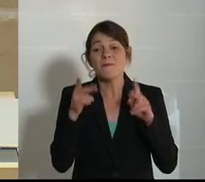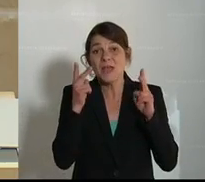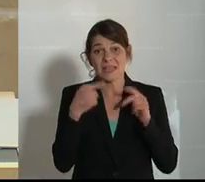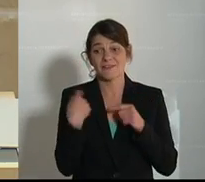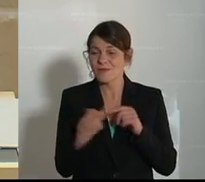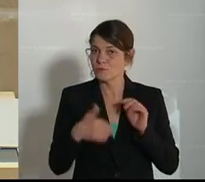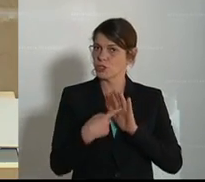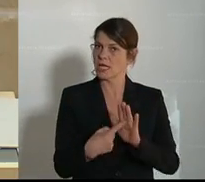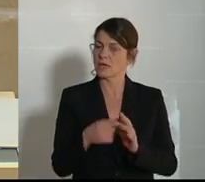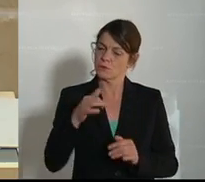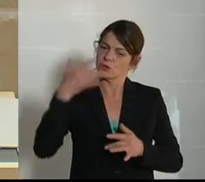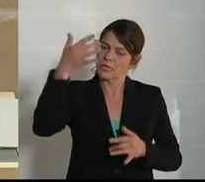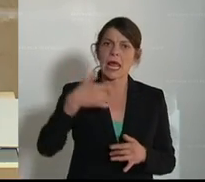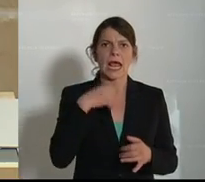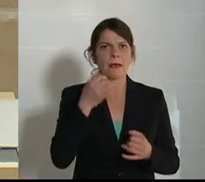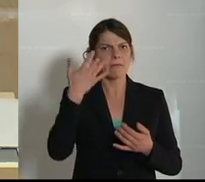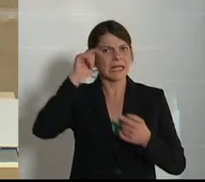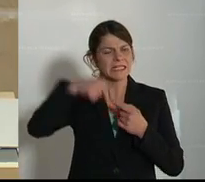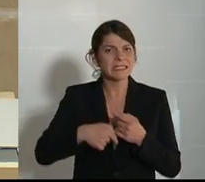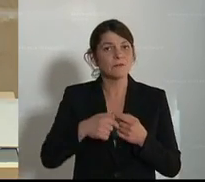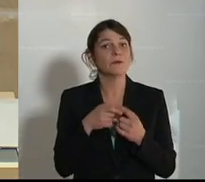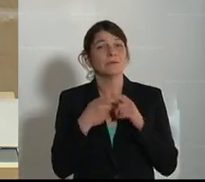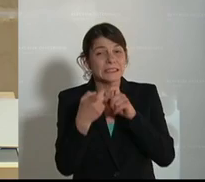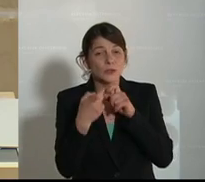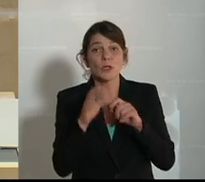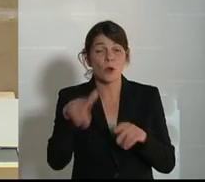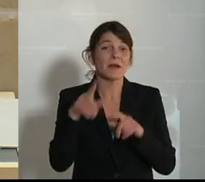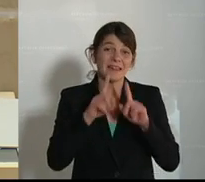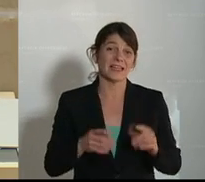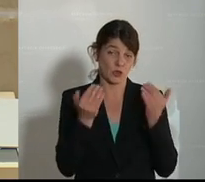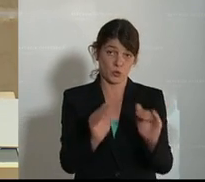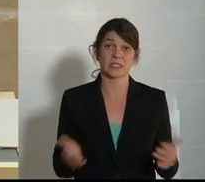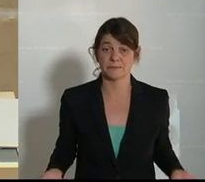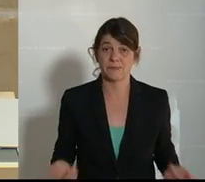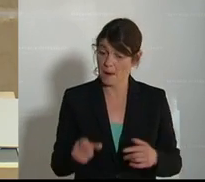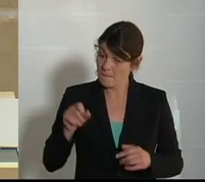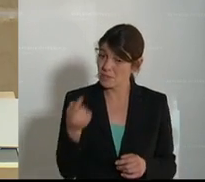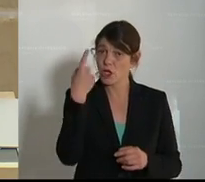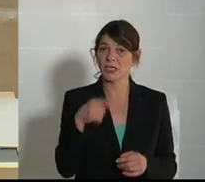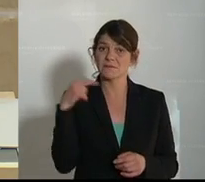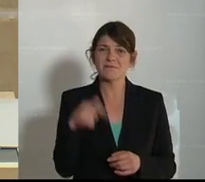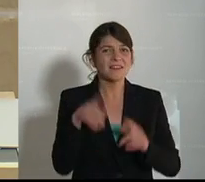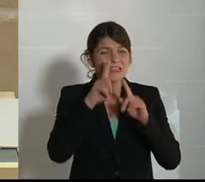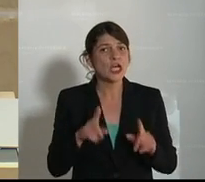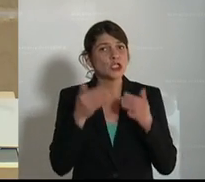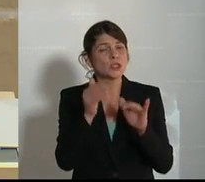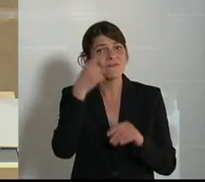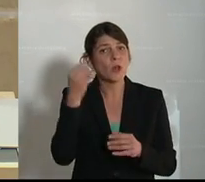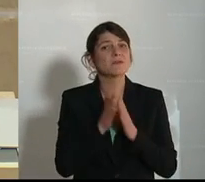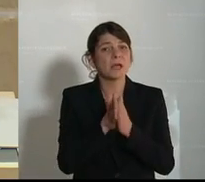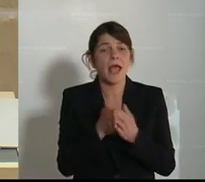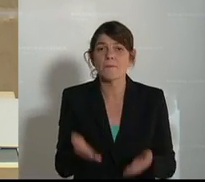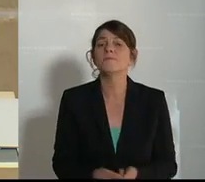später noch intensiver über Tierschutz sprechen werden in diesem Haus. Das Besondere an diesem Tierschutzvolksbegehren ist, dass es